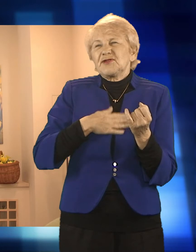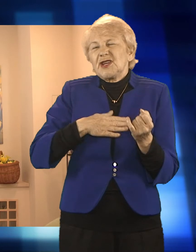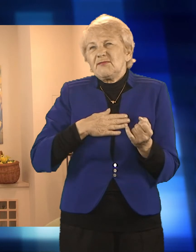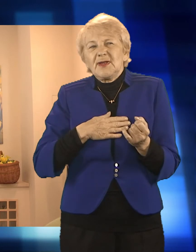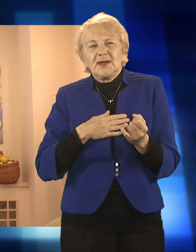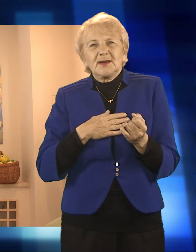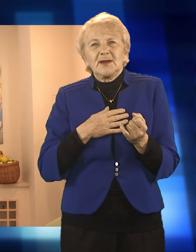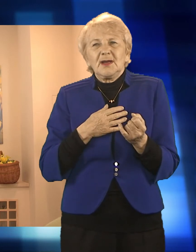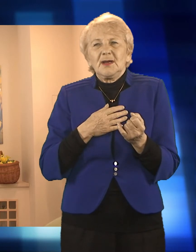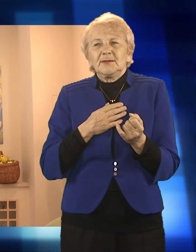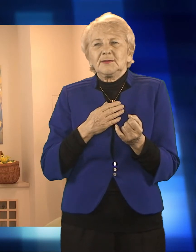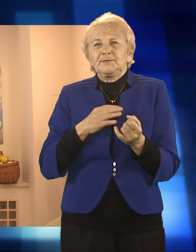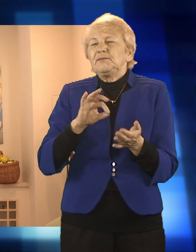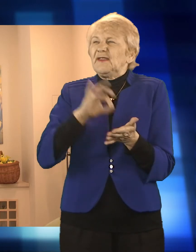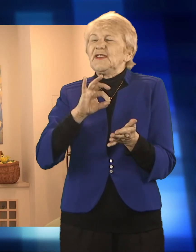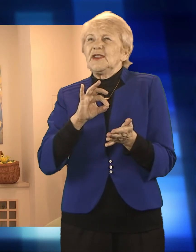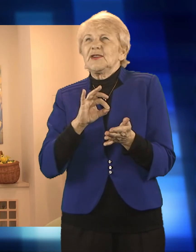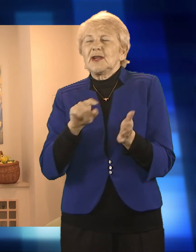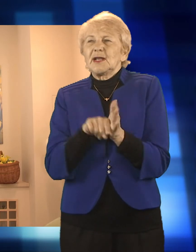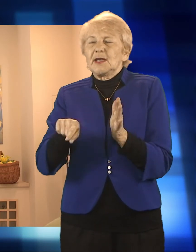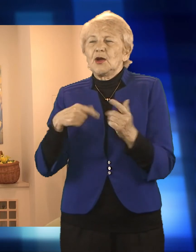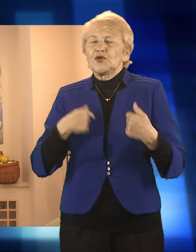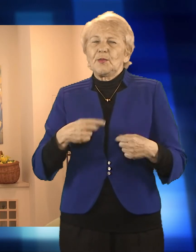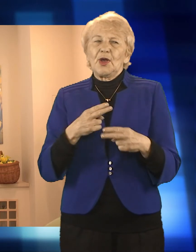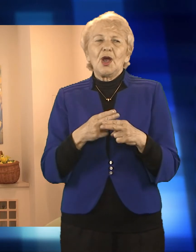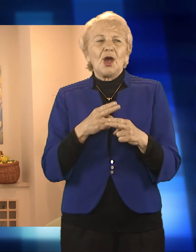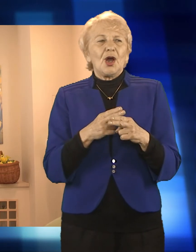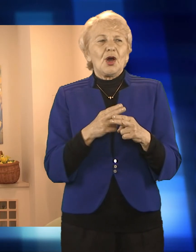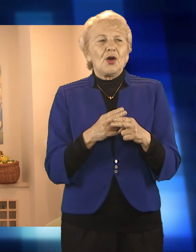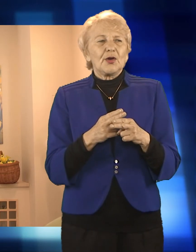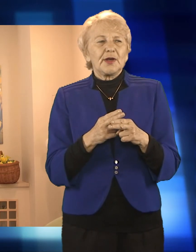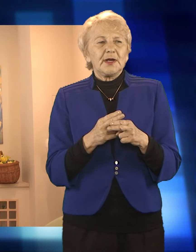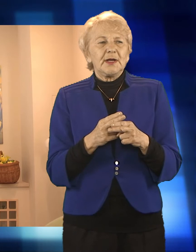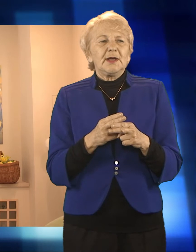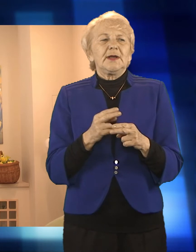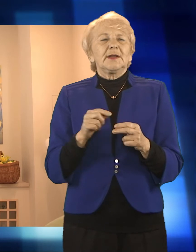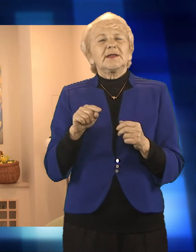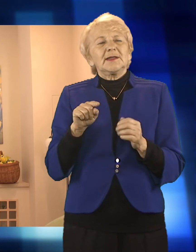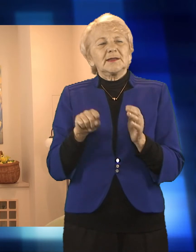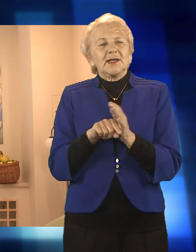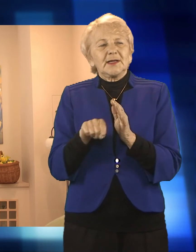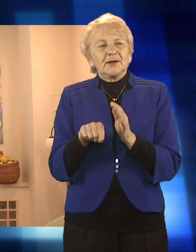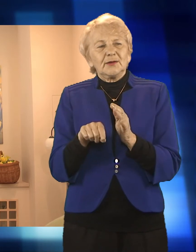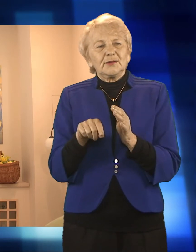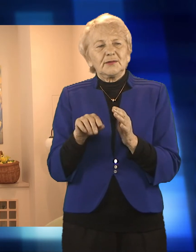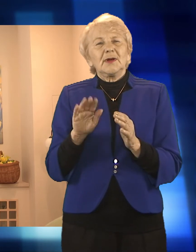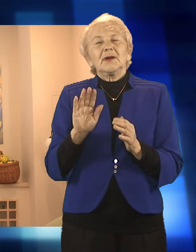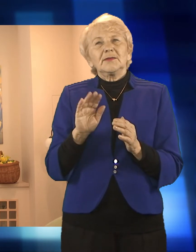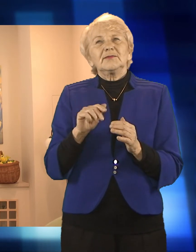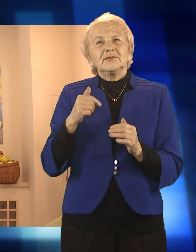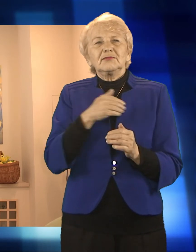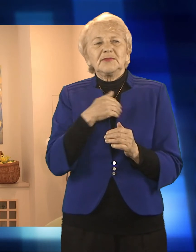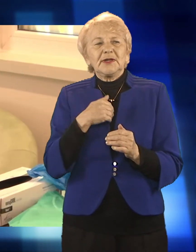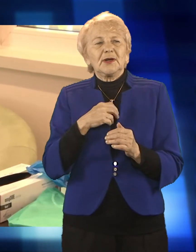powiedziała, odpowiednim na czas epidemii i chodzimy do naszych pacjentów, odwiedzamy, pomagamy, podłączamy kroplówki,